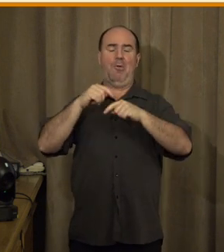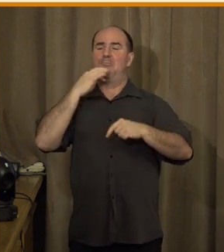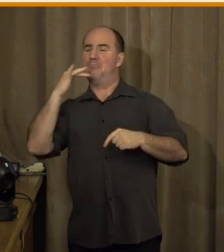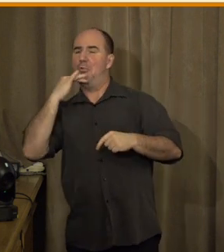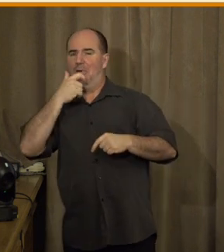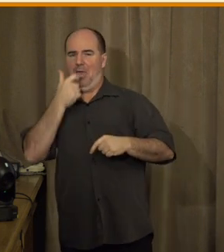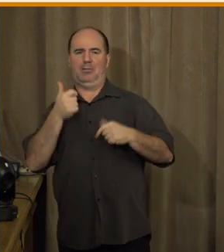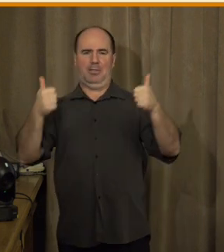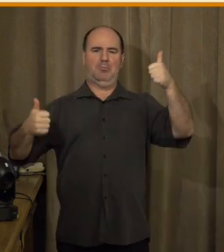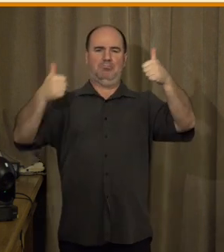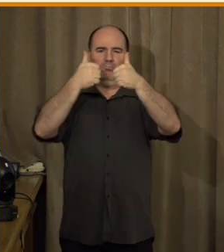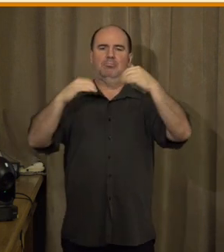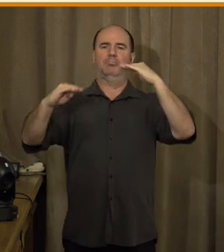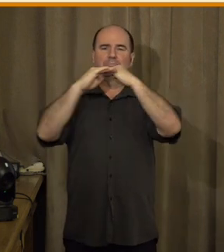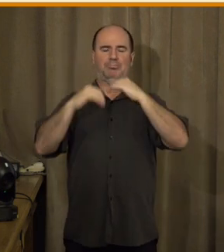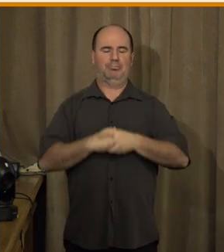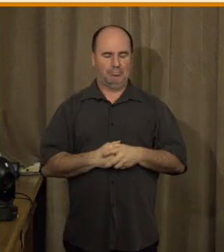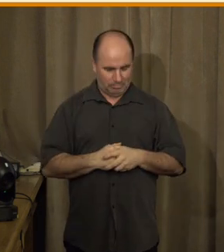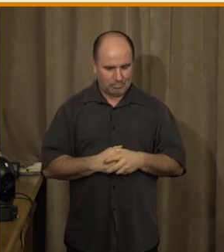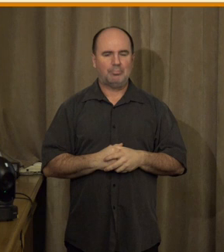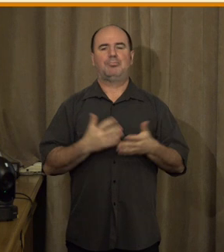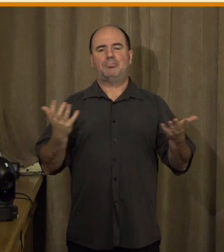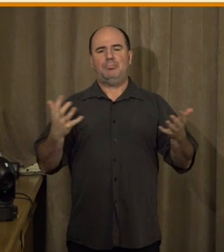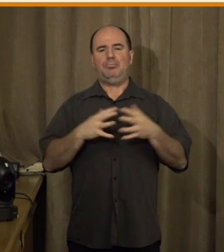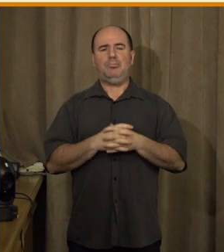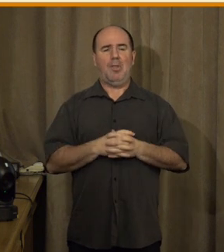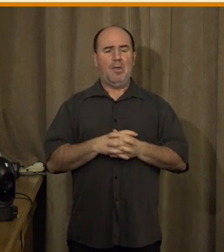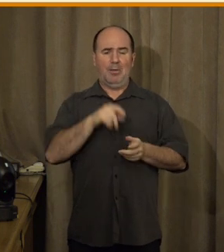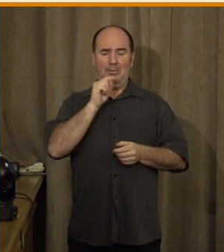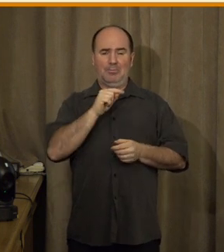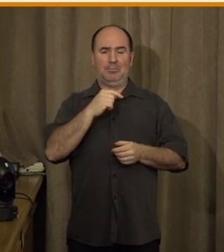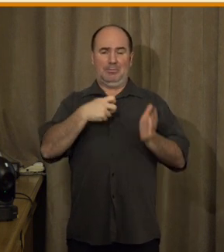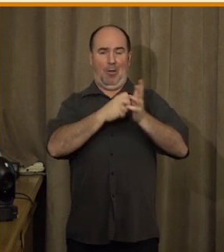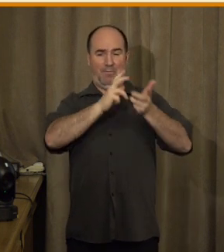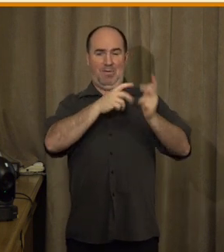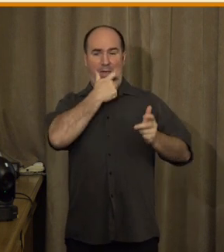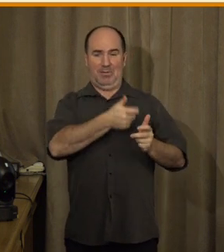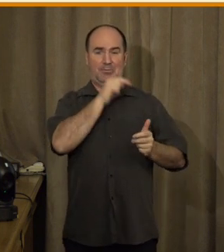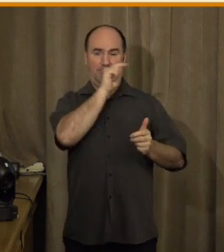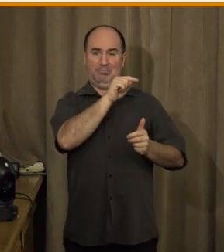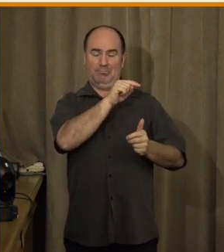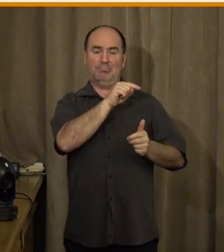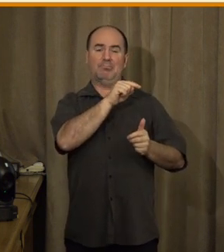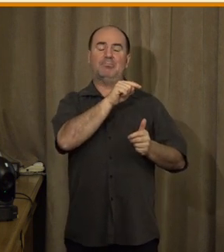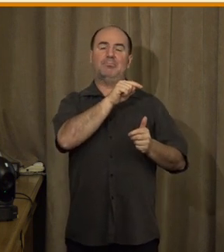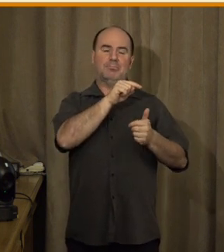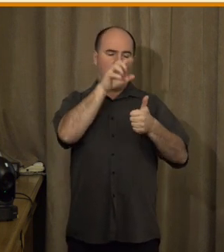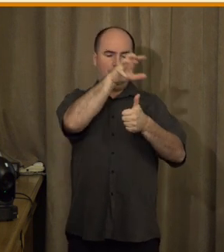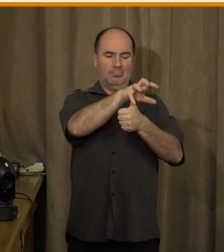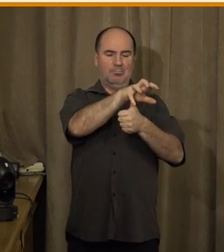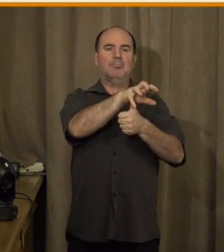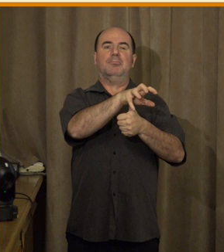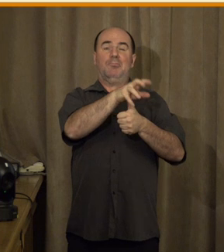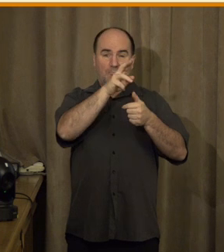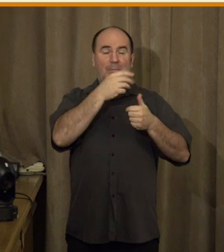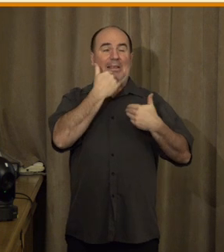různých odvětvých lingvistiky a je velmi důležitá, protože je to i argument pro to, proč mohou být lidé v